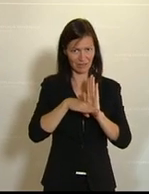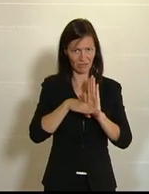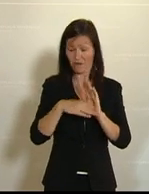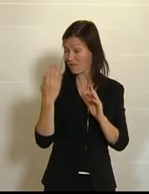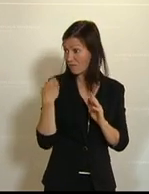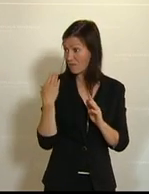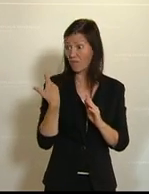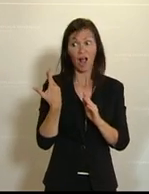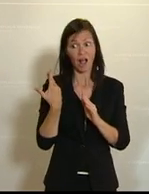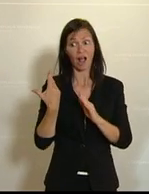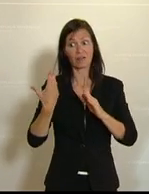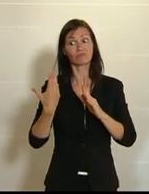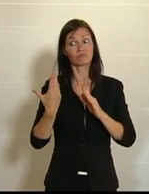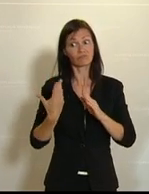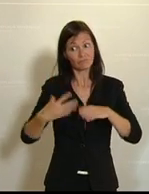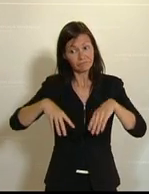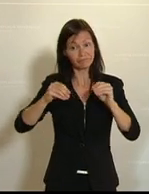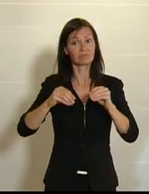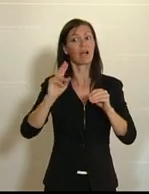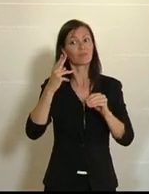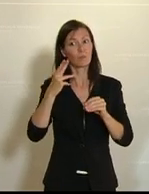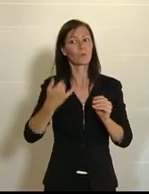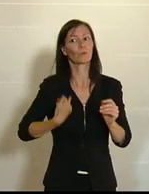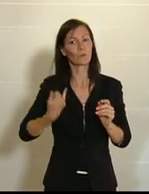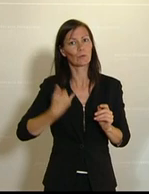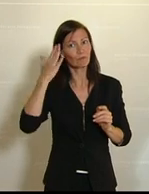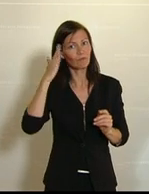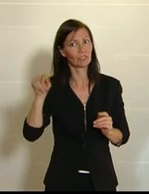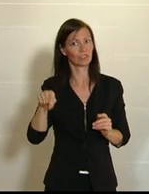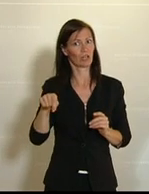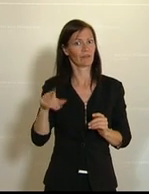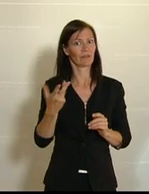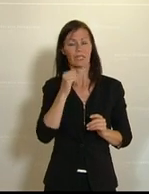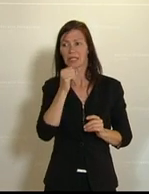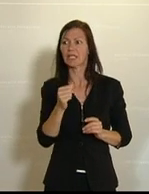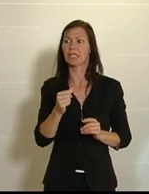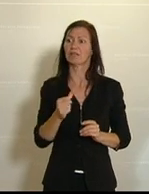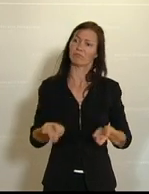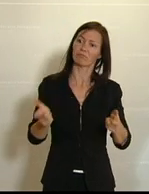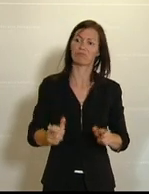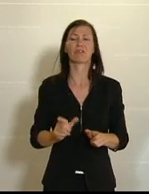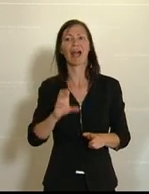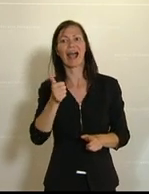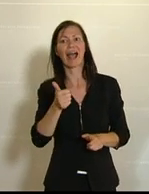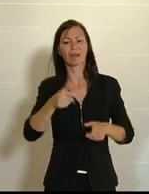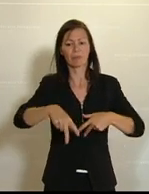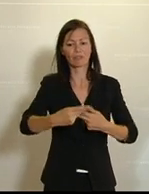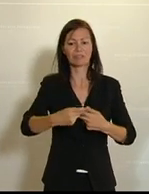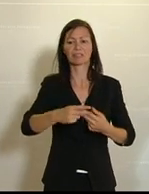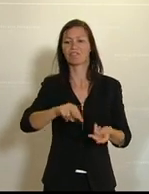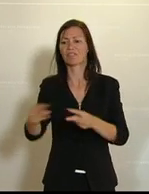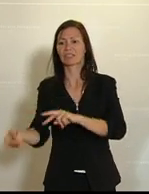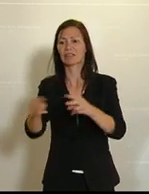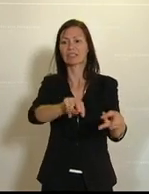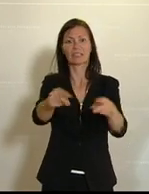wurde geschaffen, damit Jungwissenschaftlerinnen und Jungwissenschaftler nicht ad infinitum immer von einer befristeten Stelle